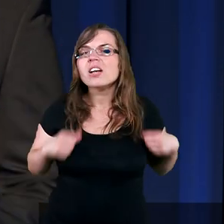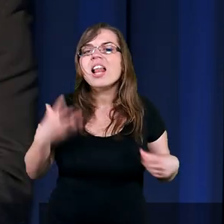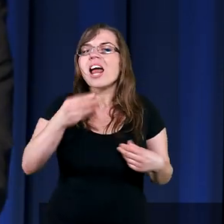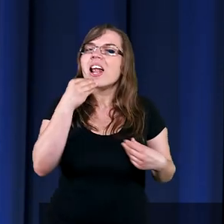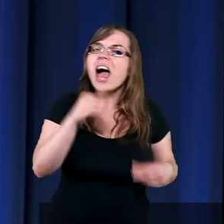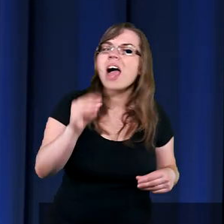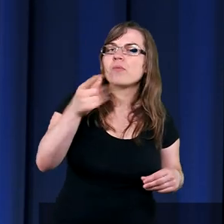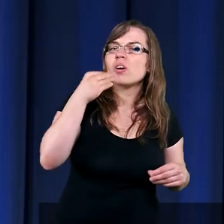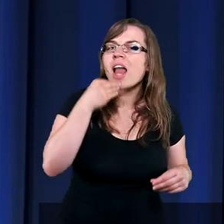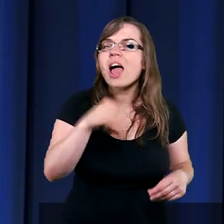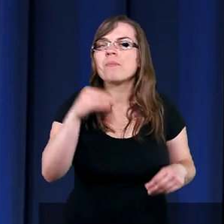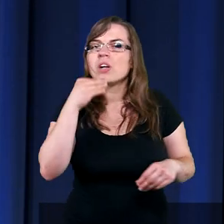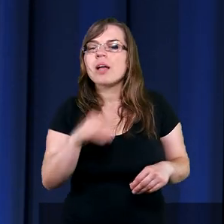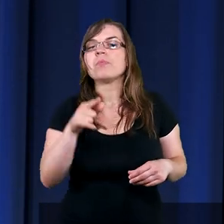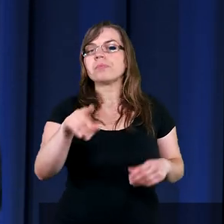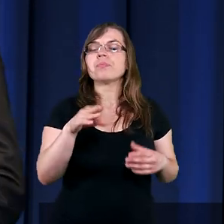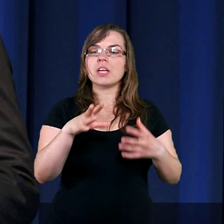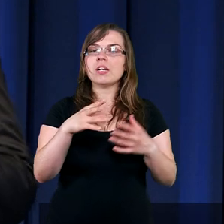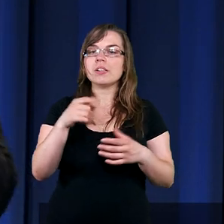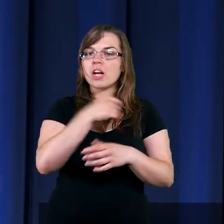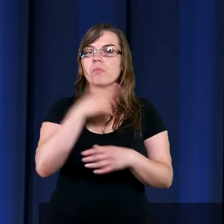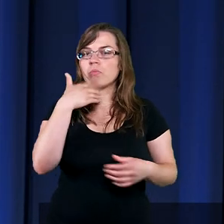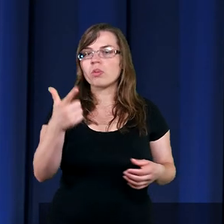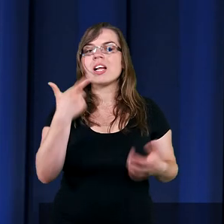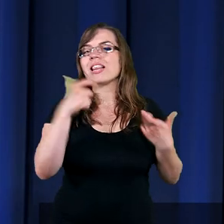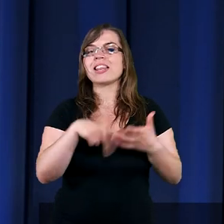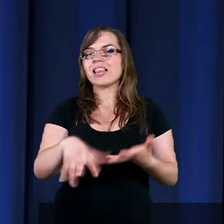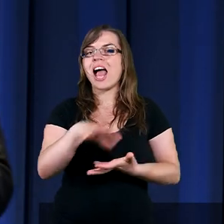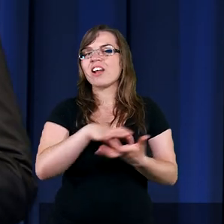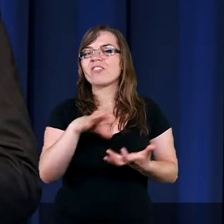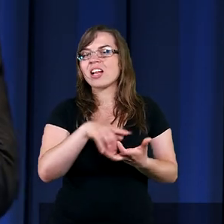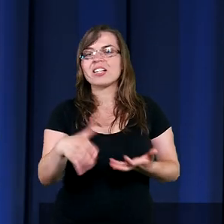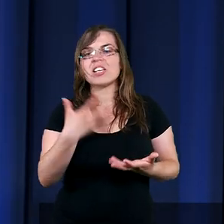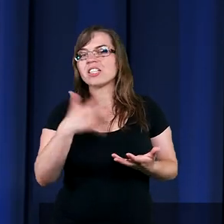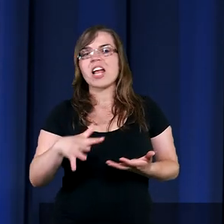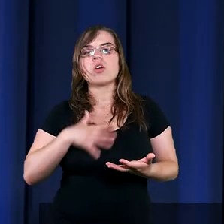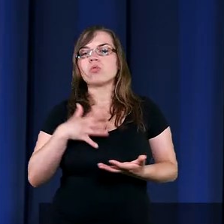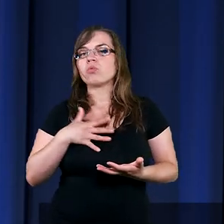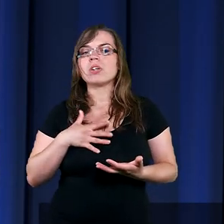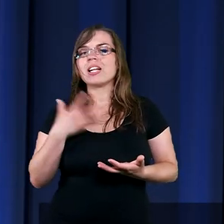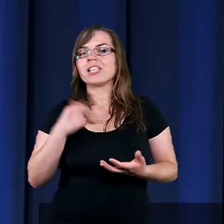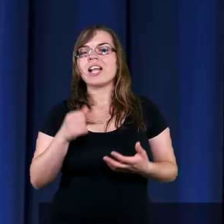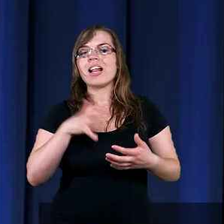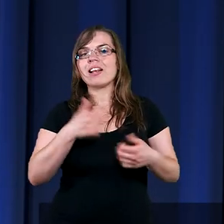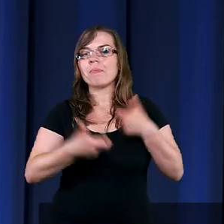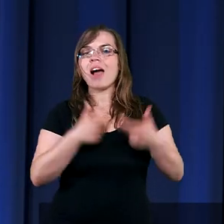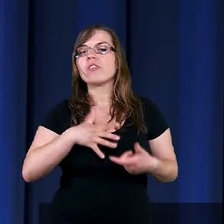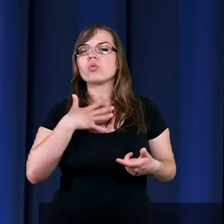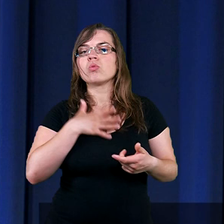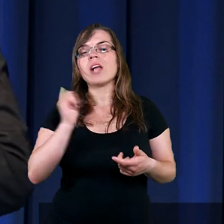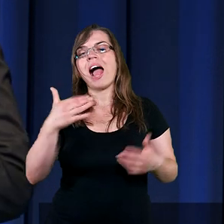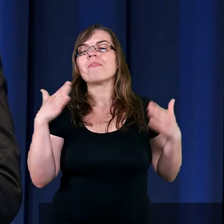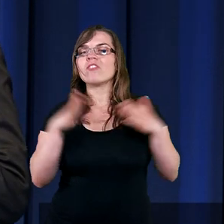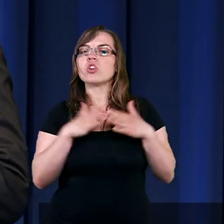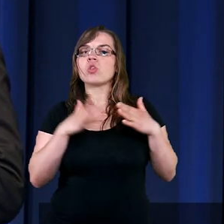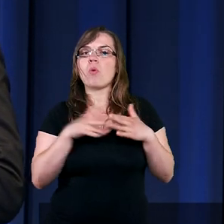pisarz chrześcijański powiedział tak. Jeśli nic tu na świecie nie czuje, nie sprawia, że czujesz się, jakbyś był w